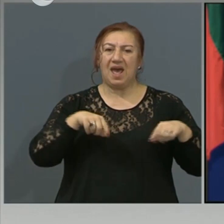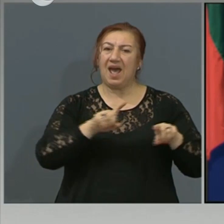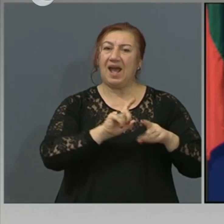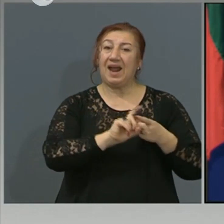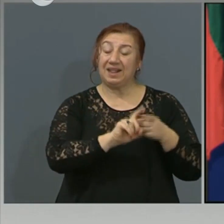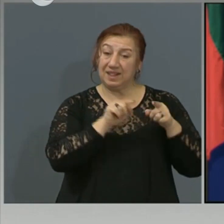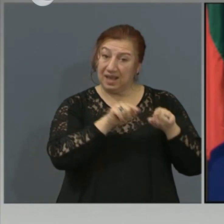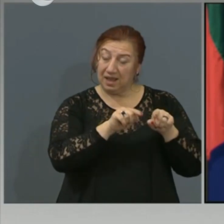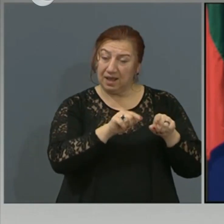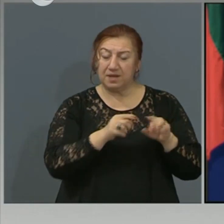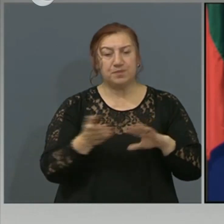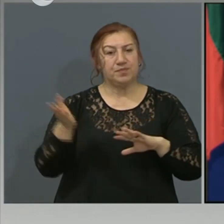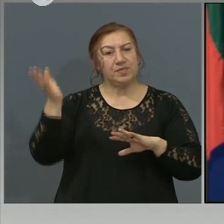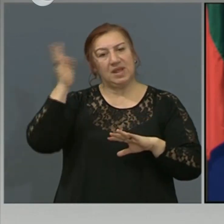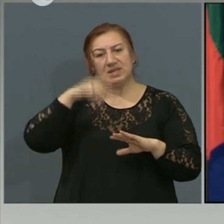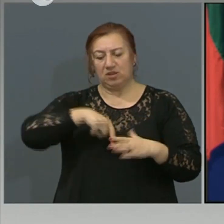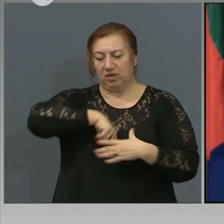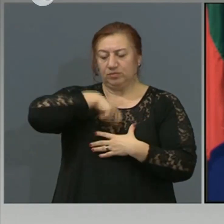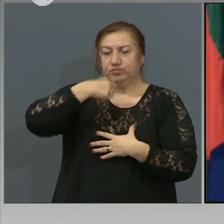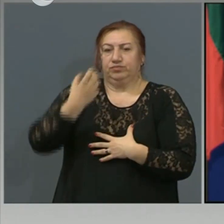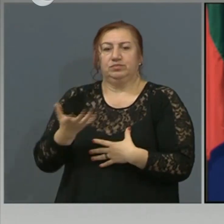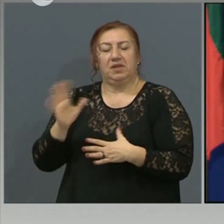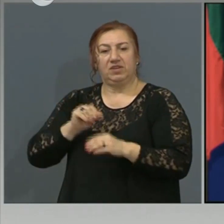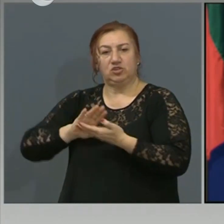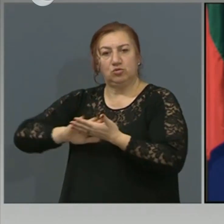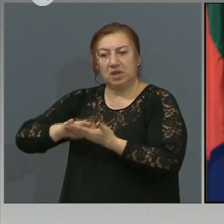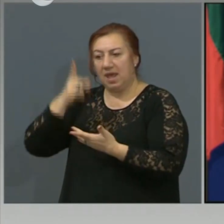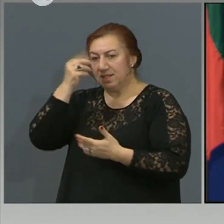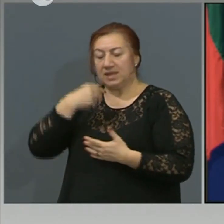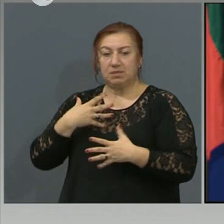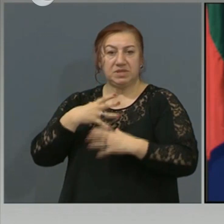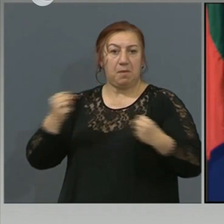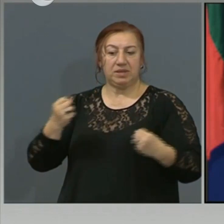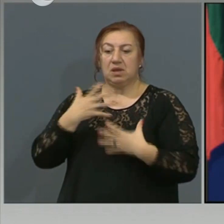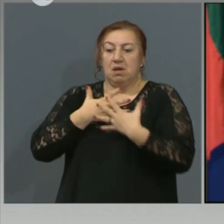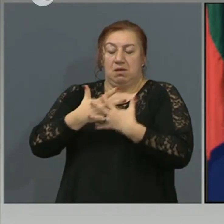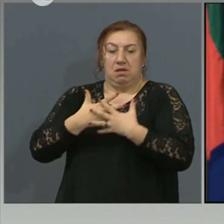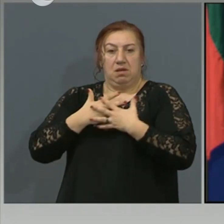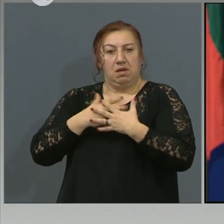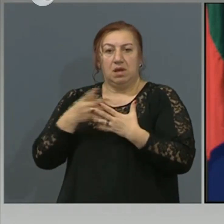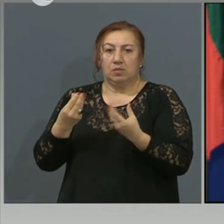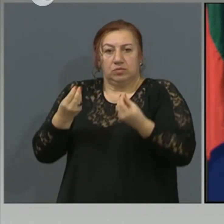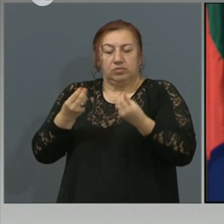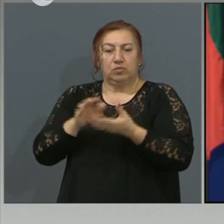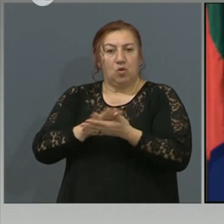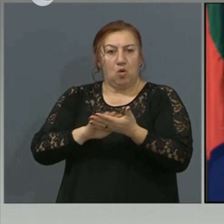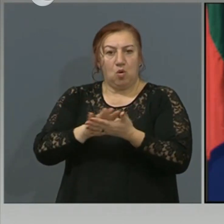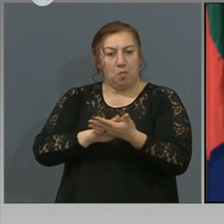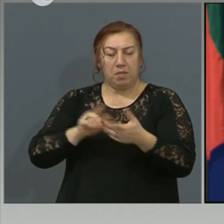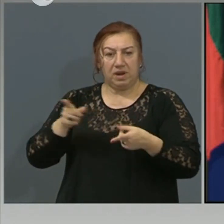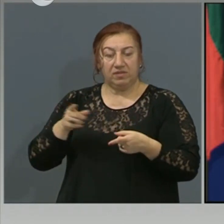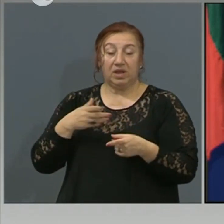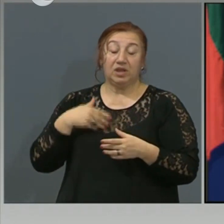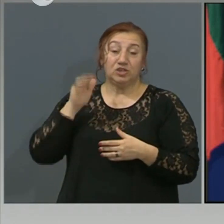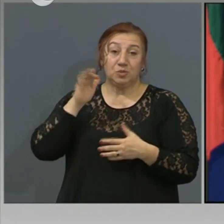след което е екстобирана, и вече повече от седмица е екстобирана и в добро състояние. Ще бъде така